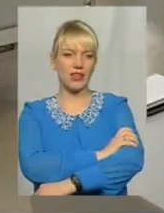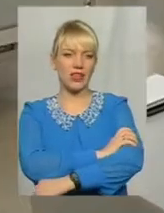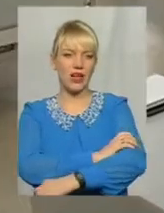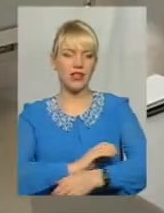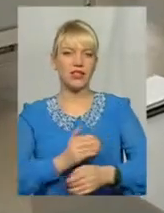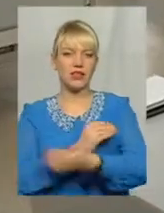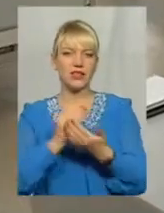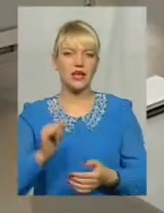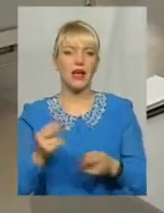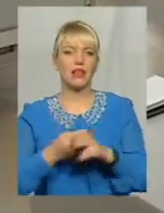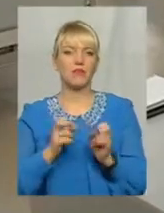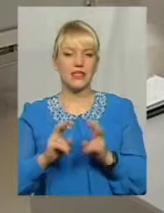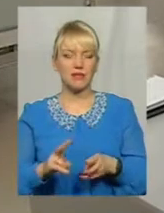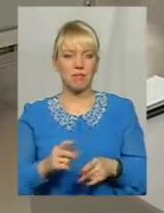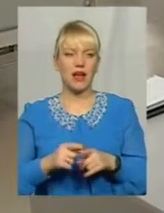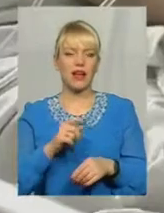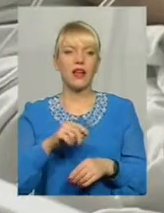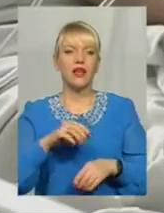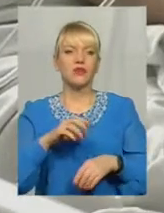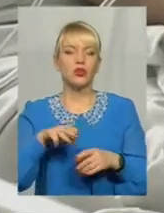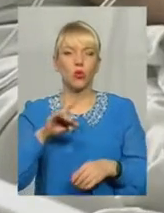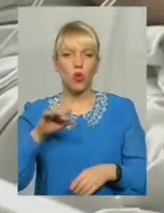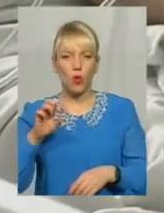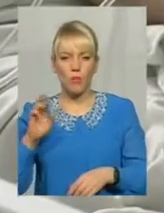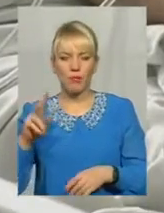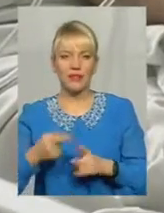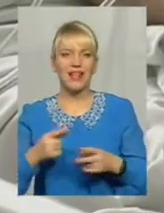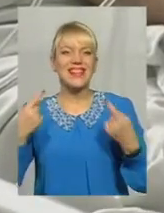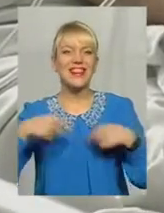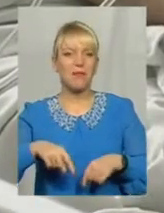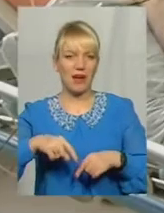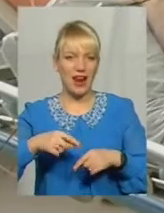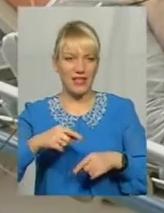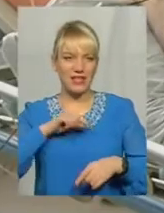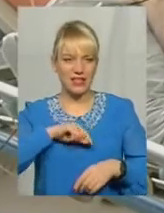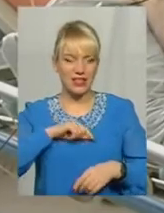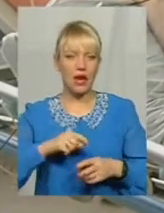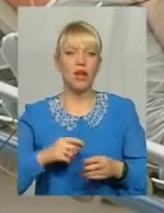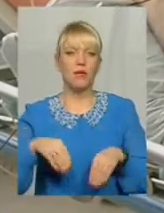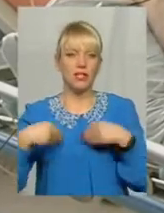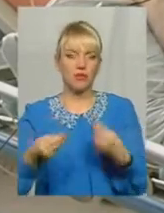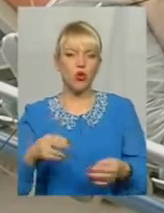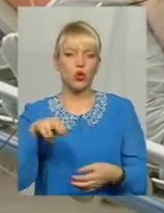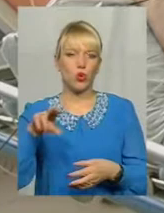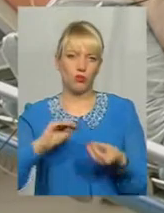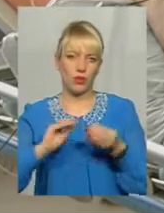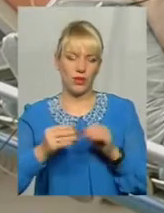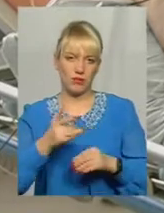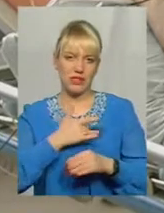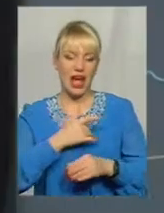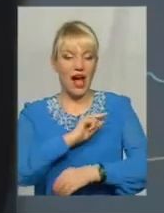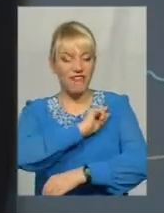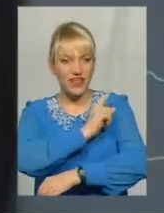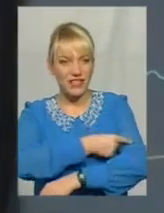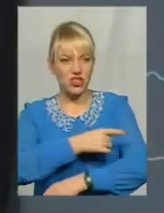утворення тромбів Помічено, що депресія нерідко призводить до проблем із серцем, а фізичне та нервове